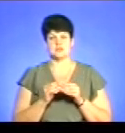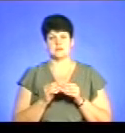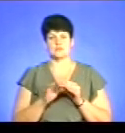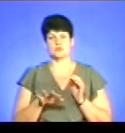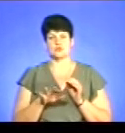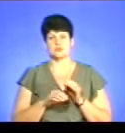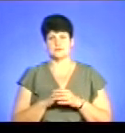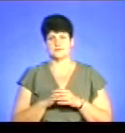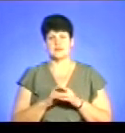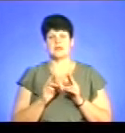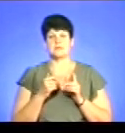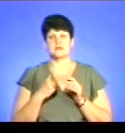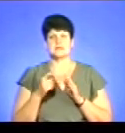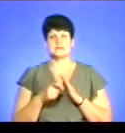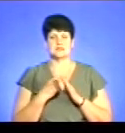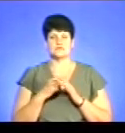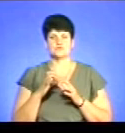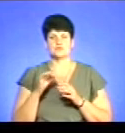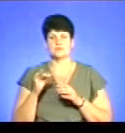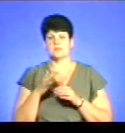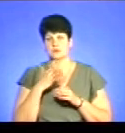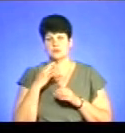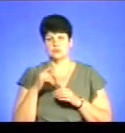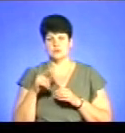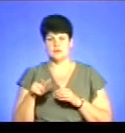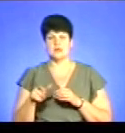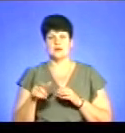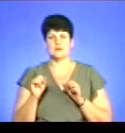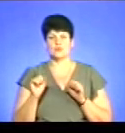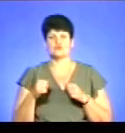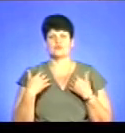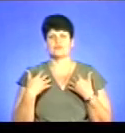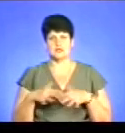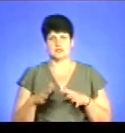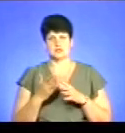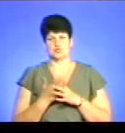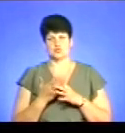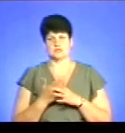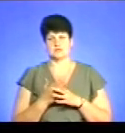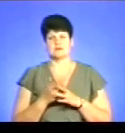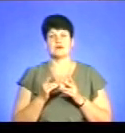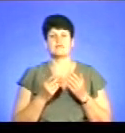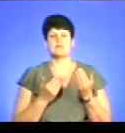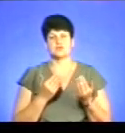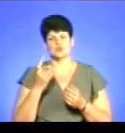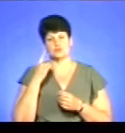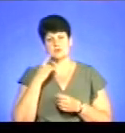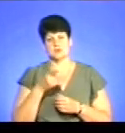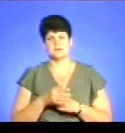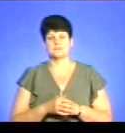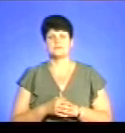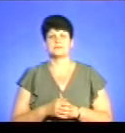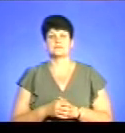Як ми дізналися зі сюжету, чимало людей все ж таки може втратити субсидію? Які ваші думки з цього приводу?